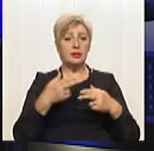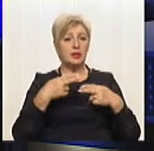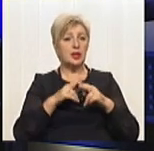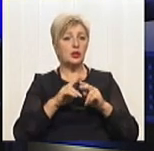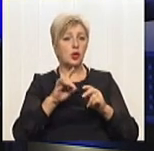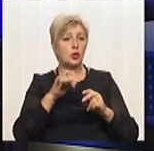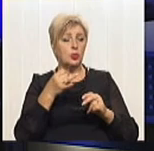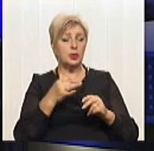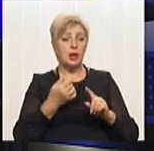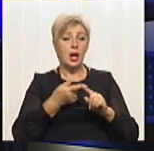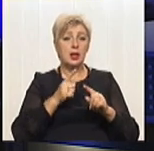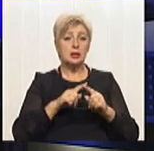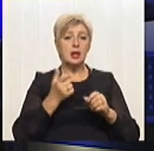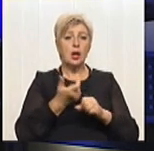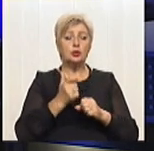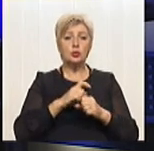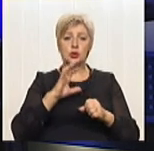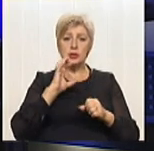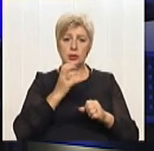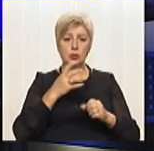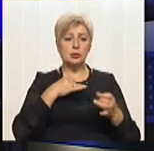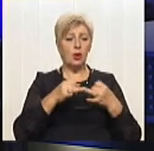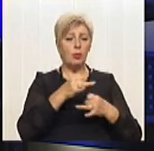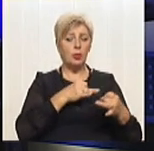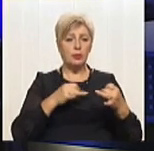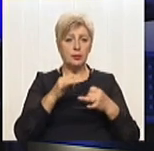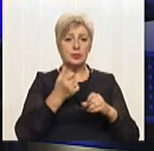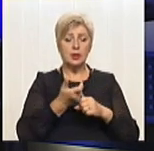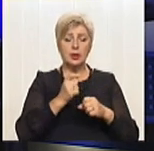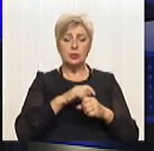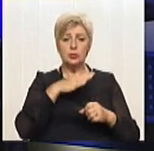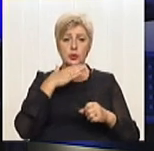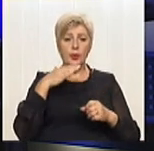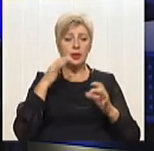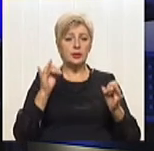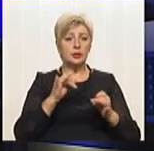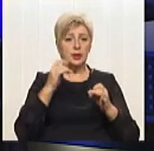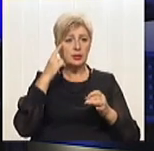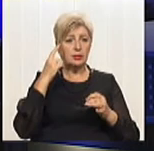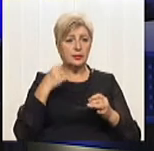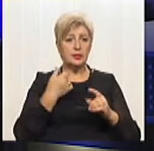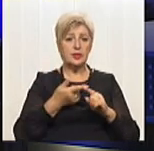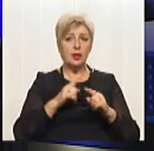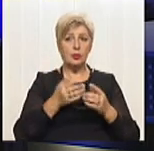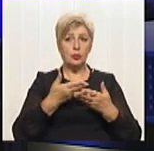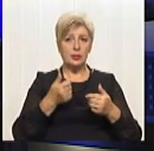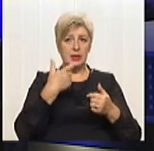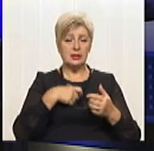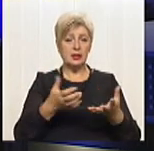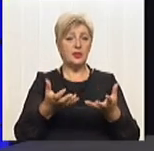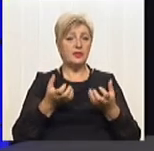І це досить серйозно обговорювалося, і там дуже багато інтересної інформації, яку ми для себе взяли на цьому форумі.